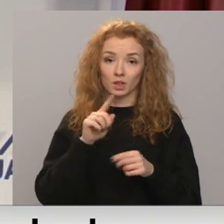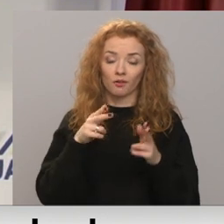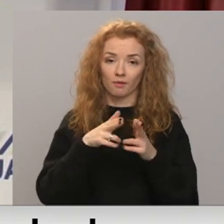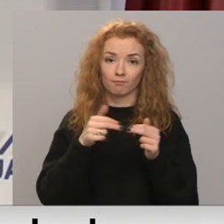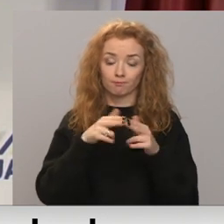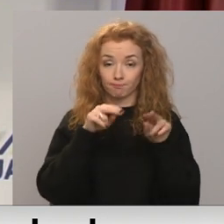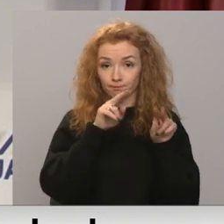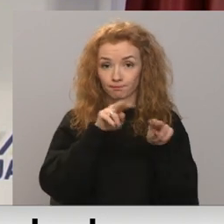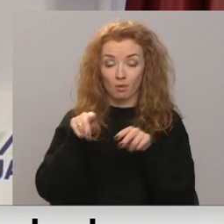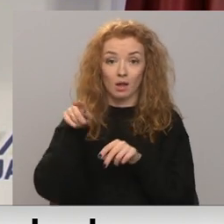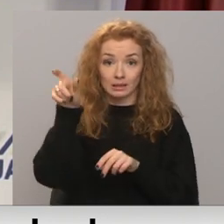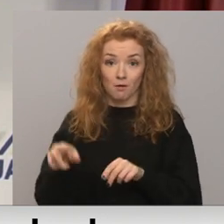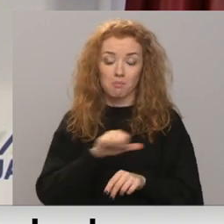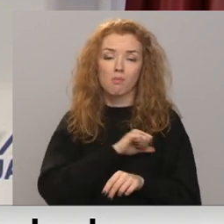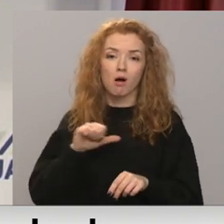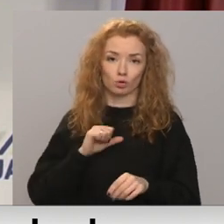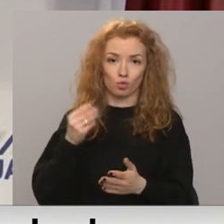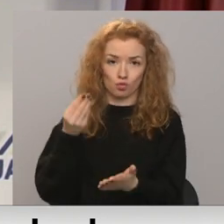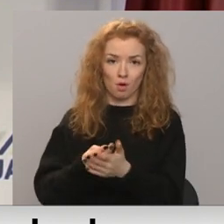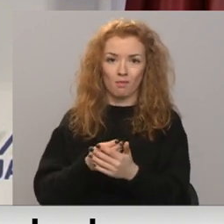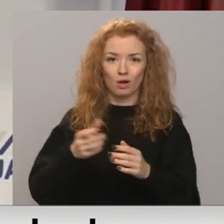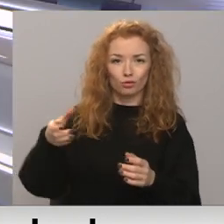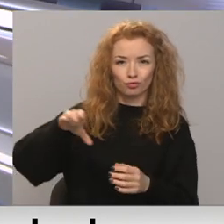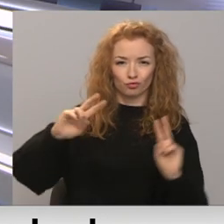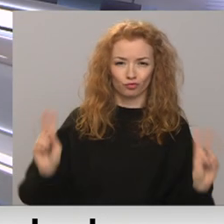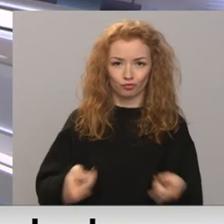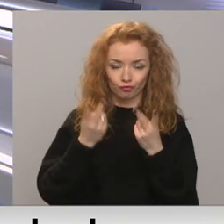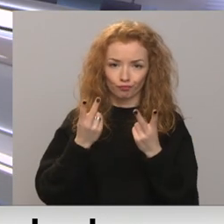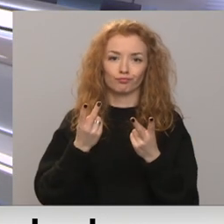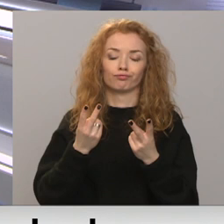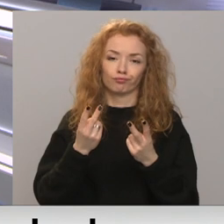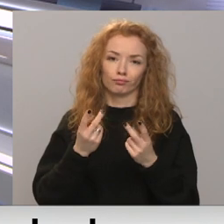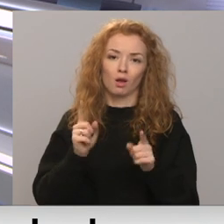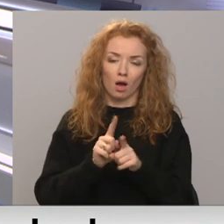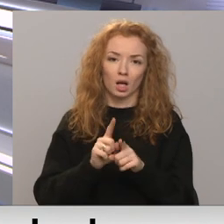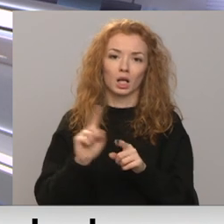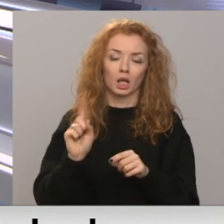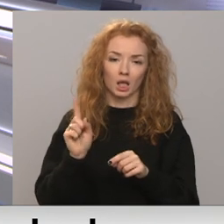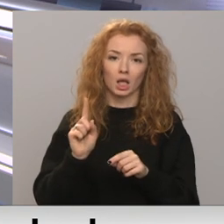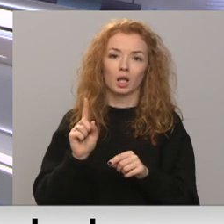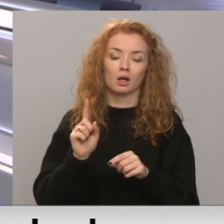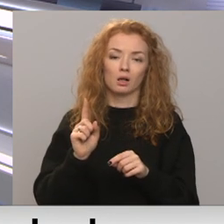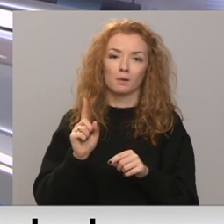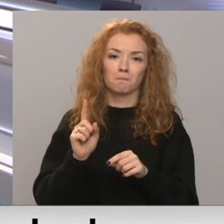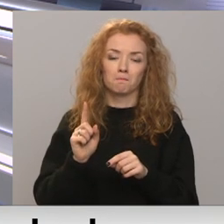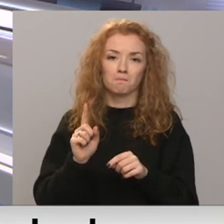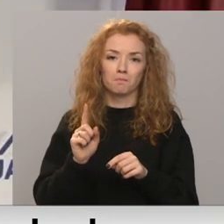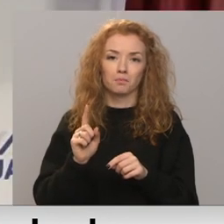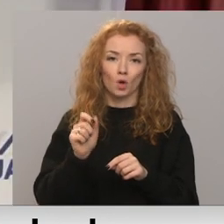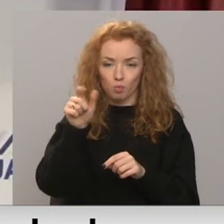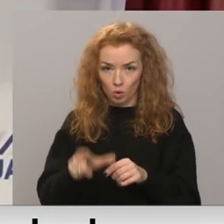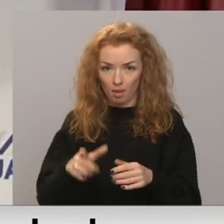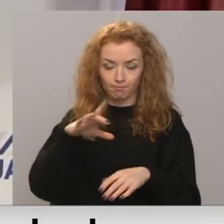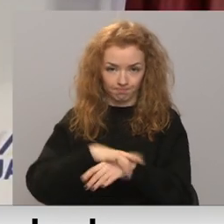ka persona pati nopērkšot ar degšķidrumu ir izņemts notikumu vietā tā pati degšķidrumu pudel.